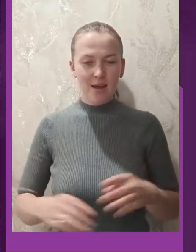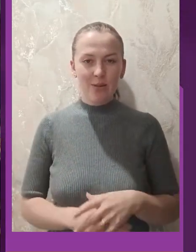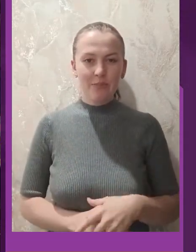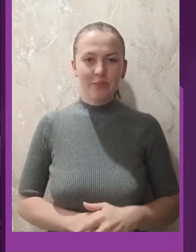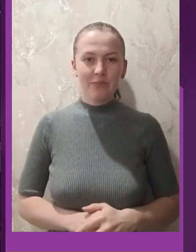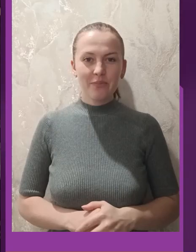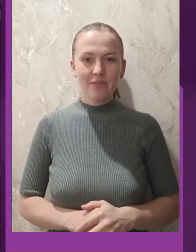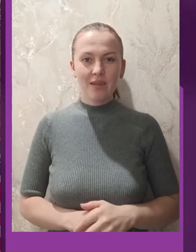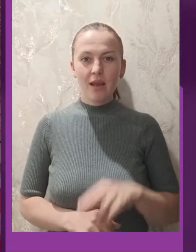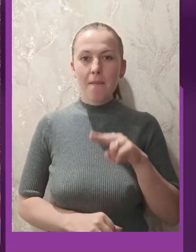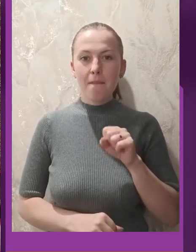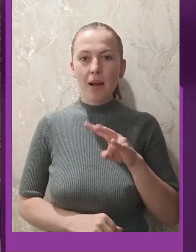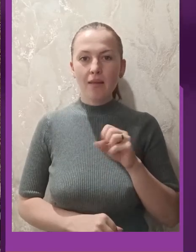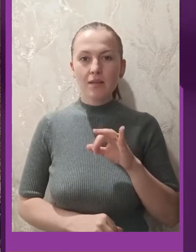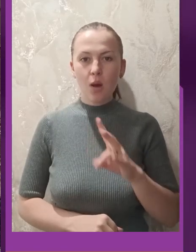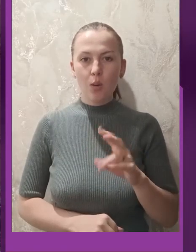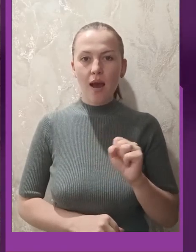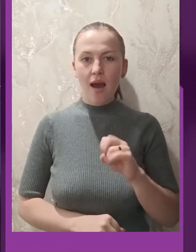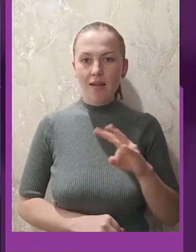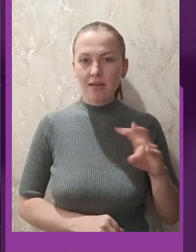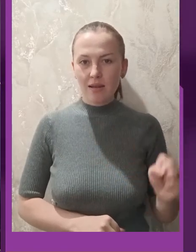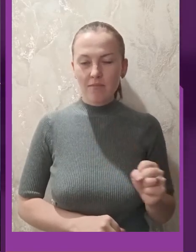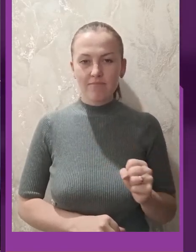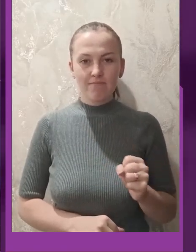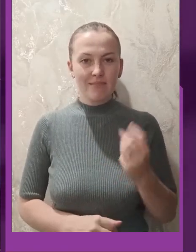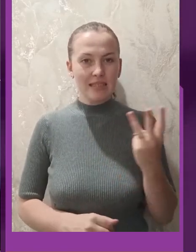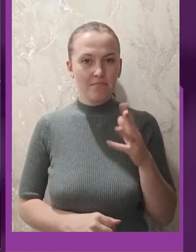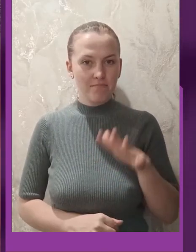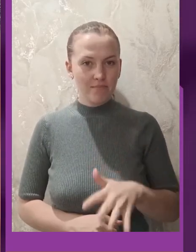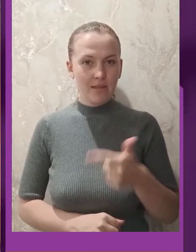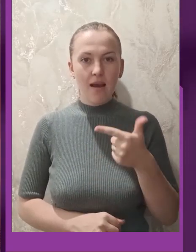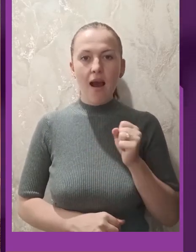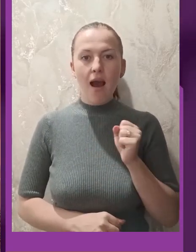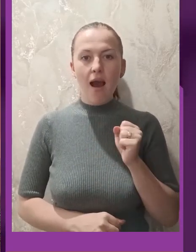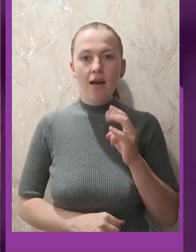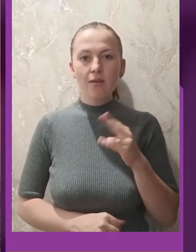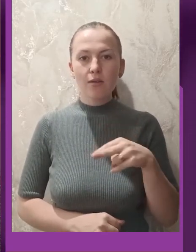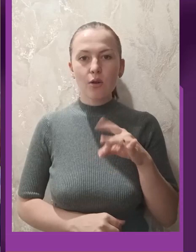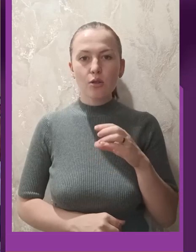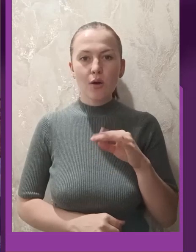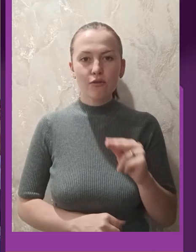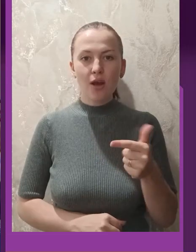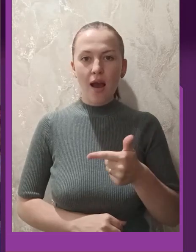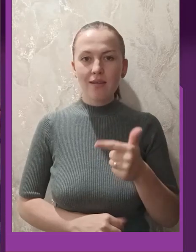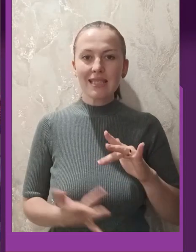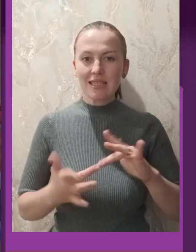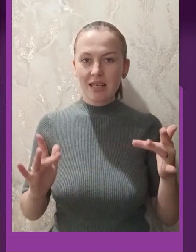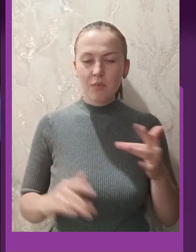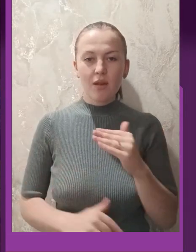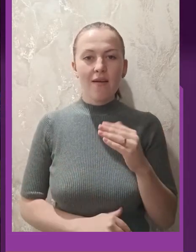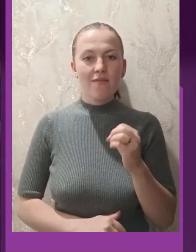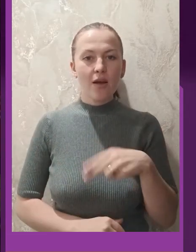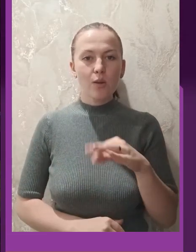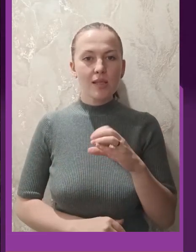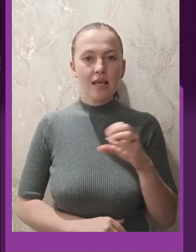Ванасаун Анна фінішувала третю. Андросович Ганна здобула срібло. А Федосеєва